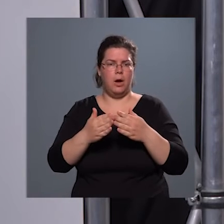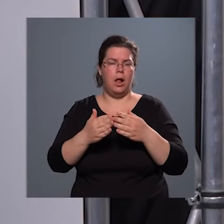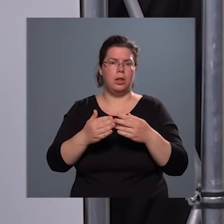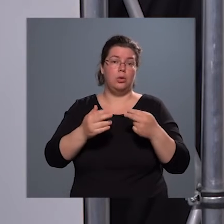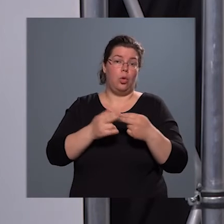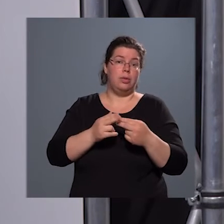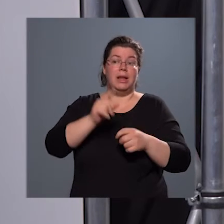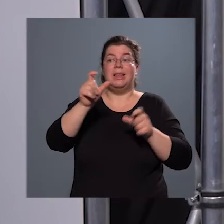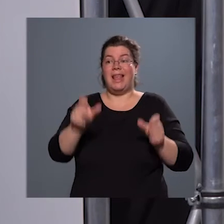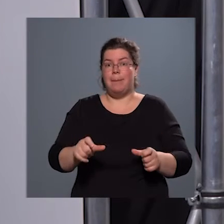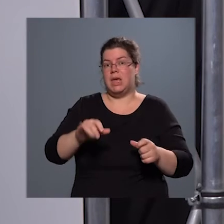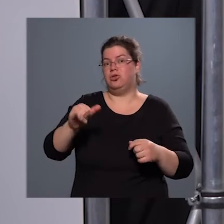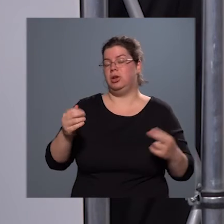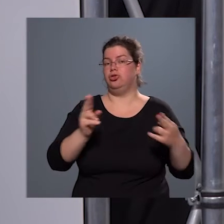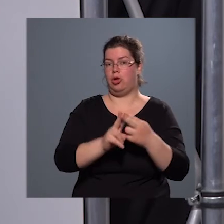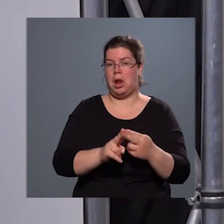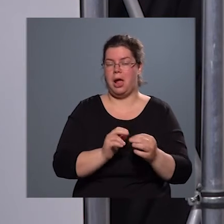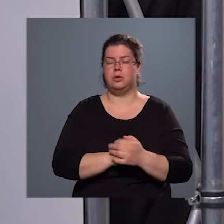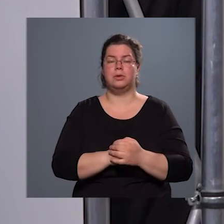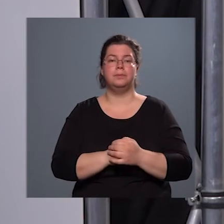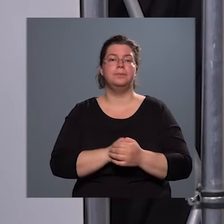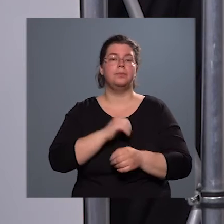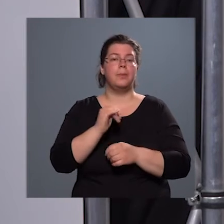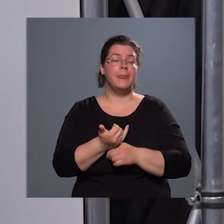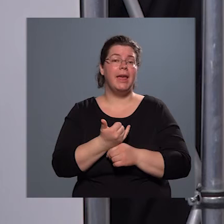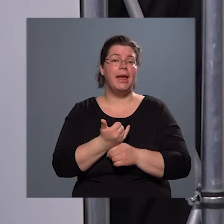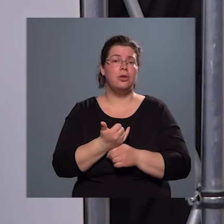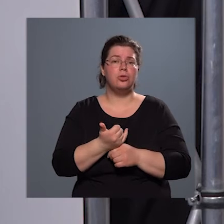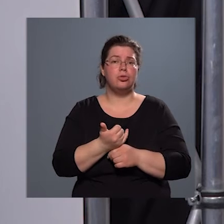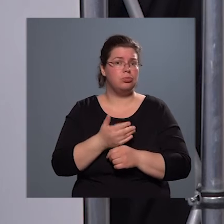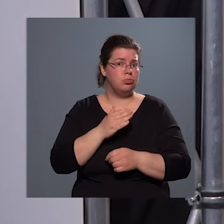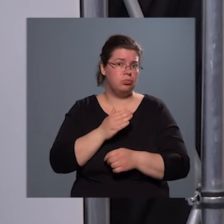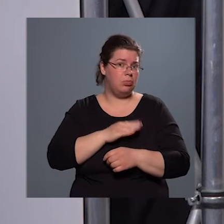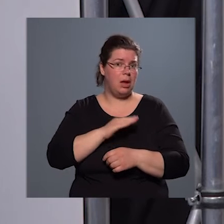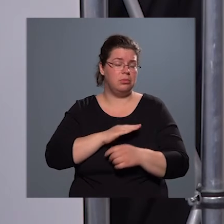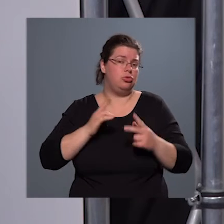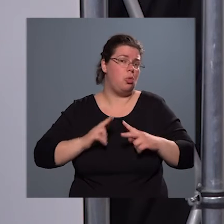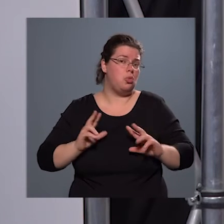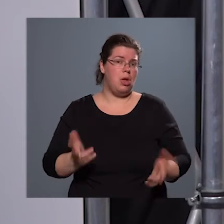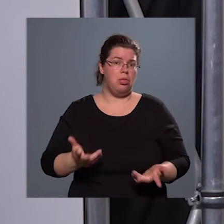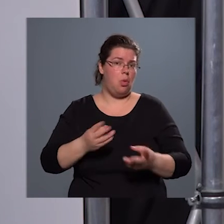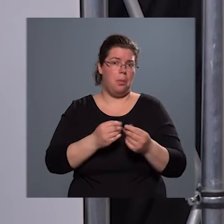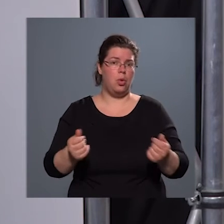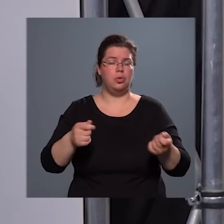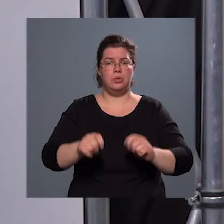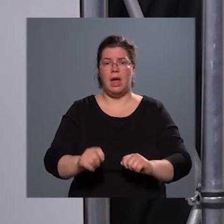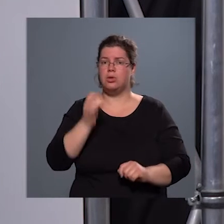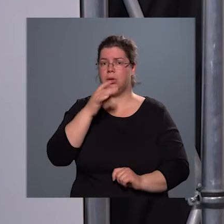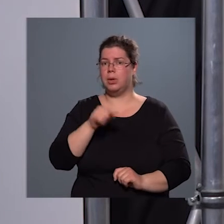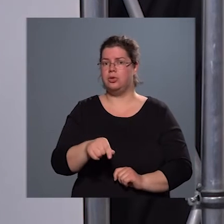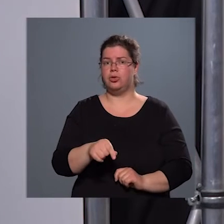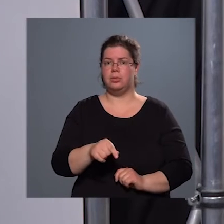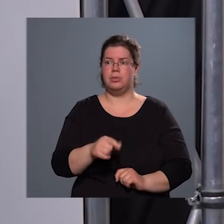személyes kapcsolatba is kerülni, és abszolút megnyugtató módon zárult a bajcsiban, úgyhogy a